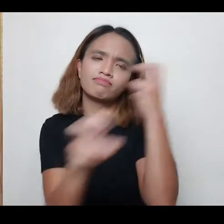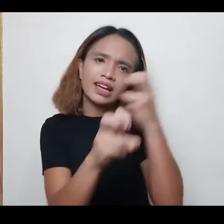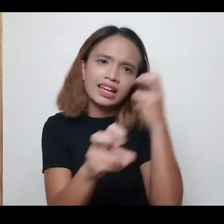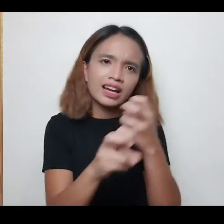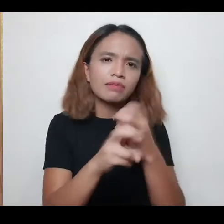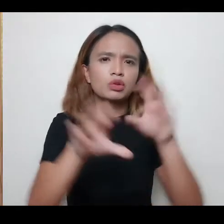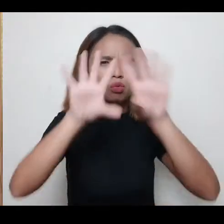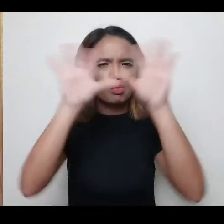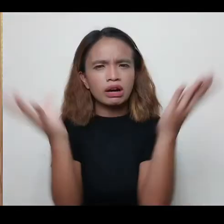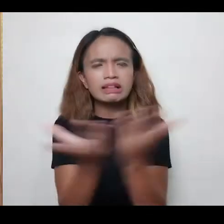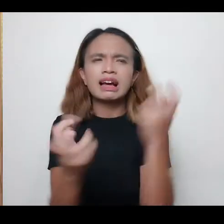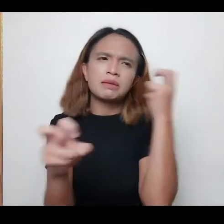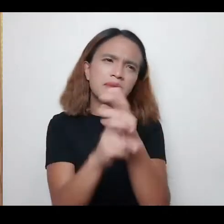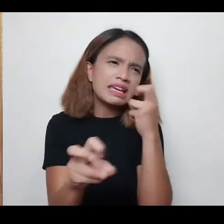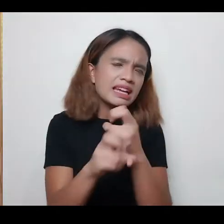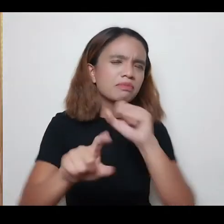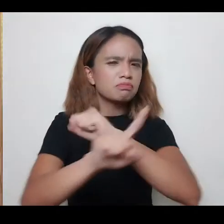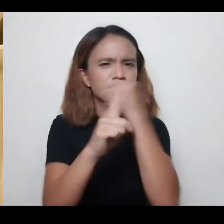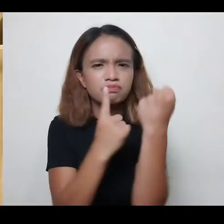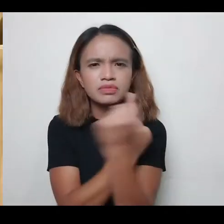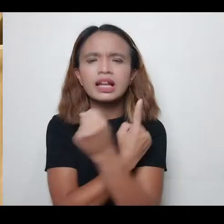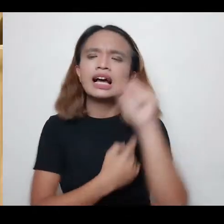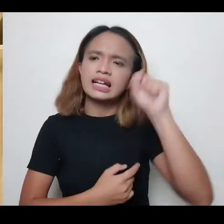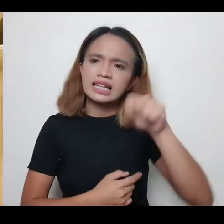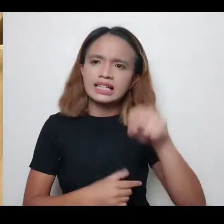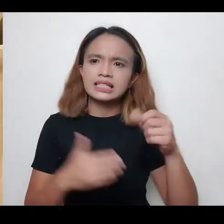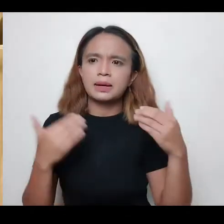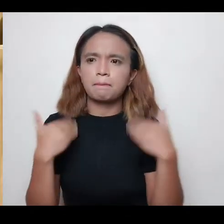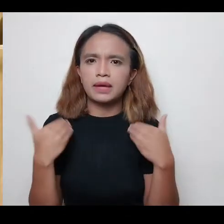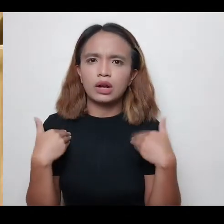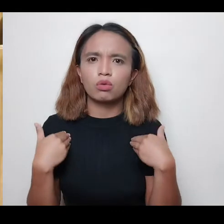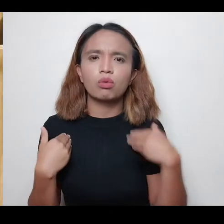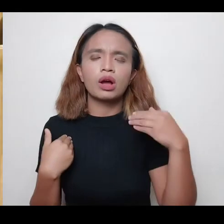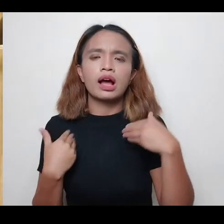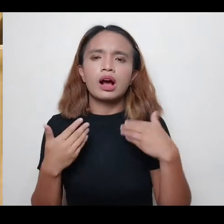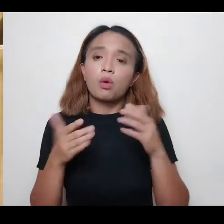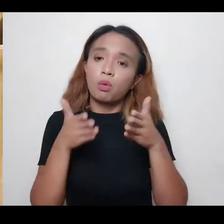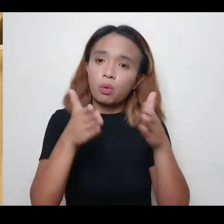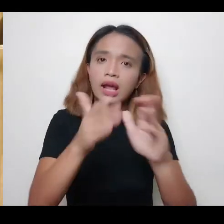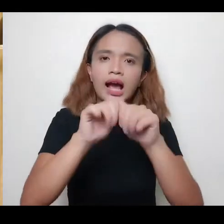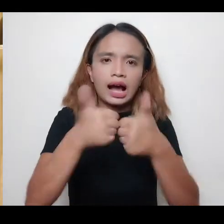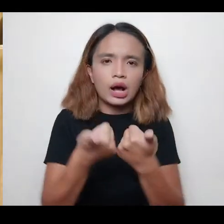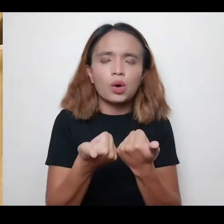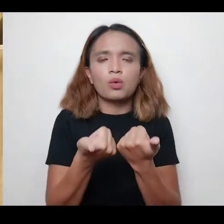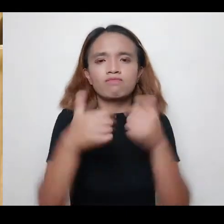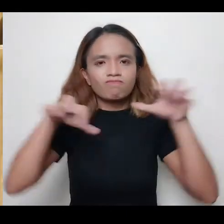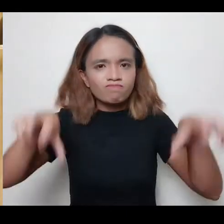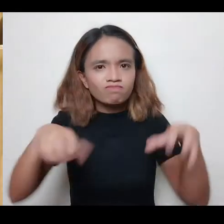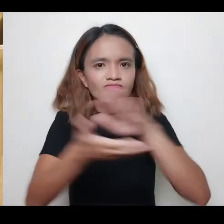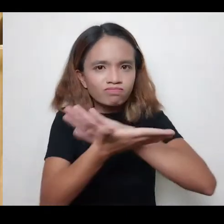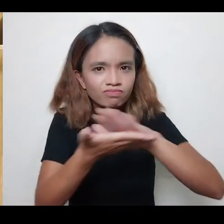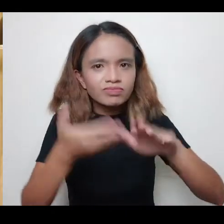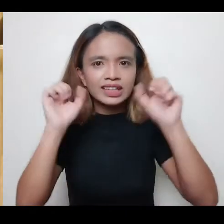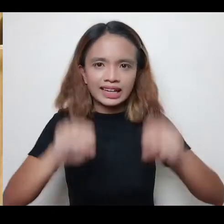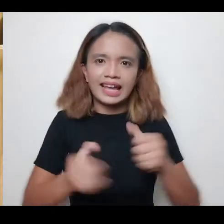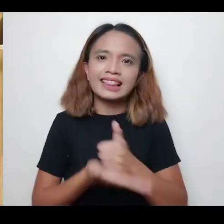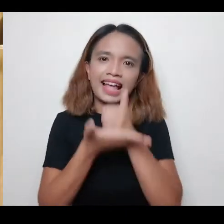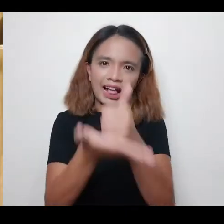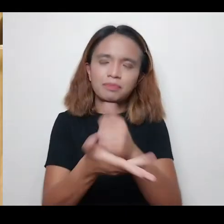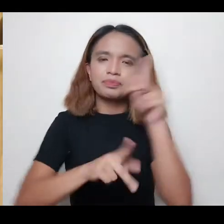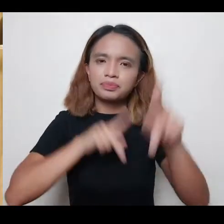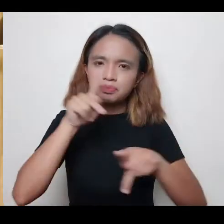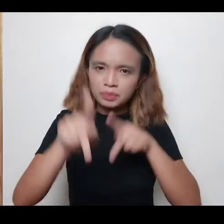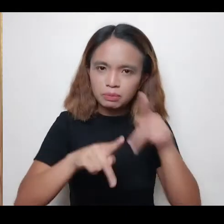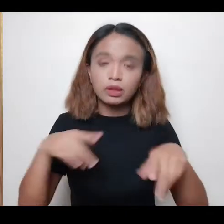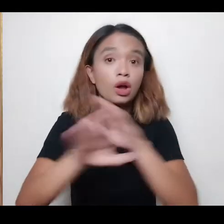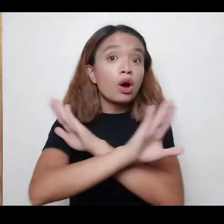mahirap man yung environment na ginagalawa natin, para ating may puwang para gumawa tayo ng maayos, para makatulong